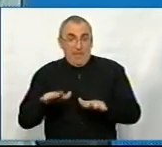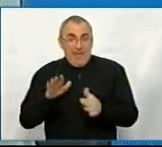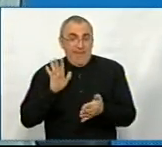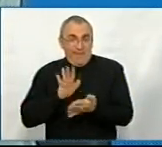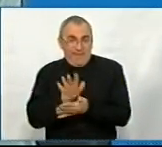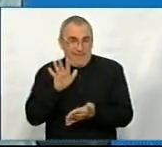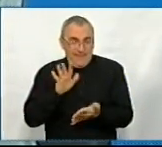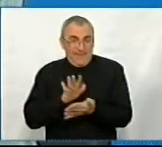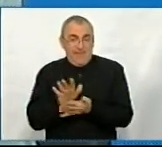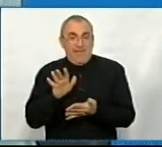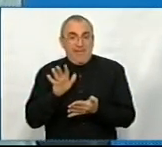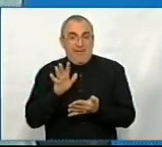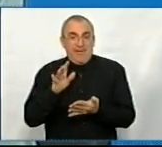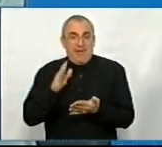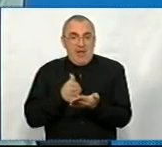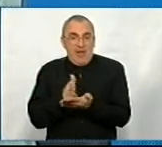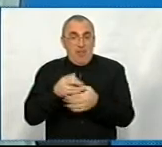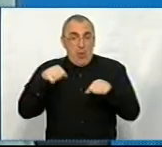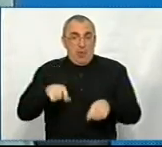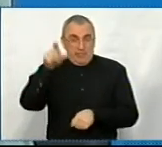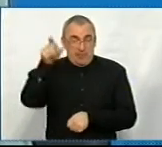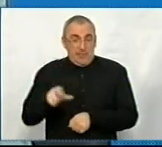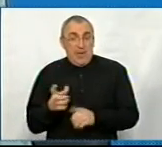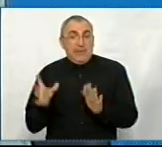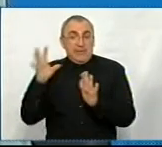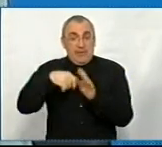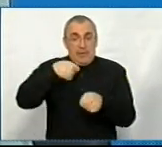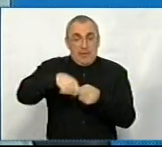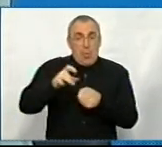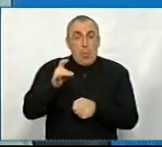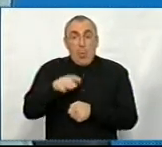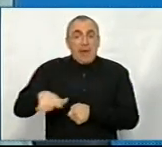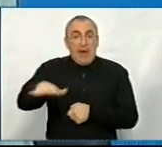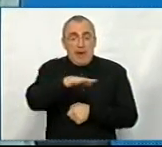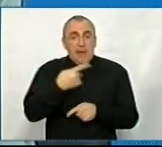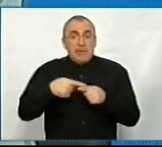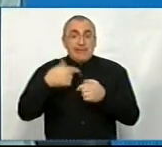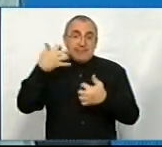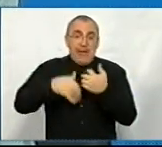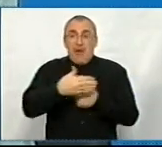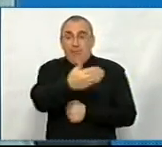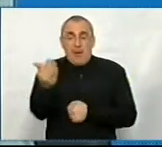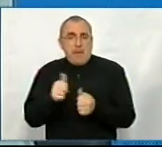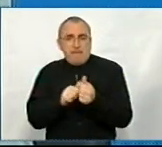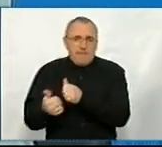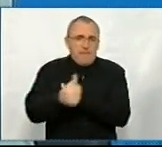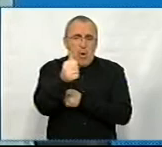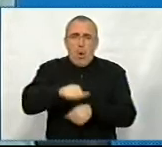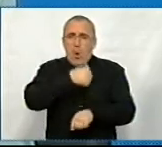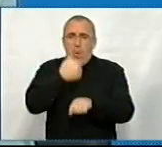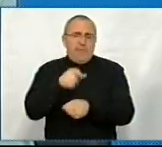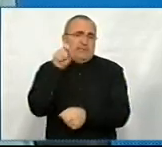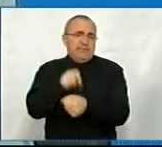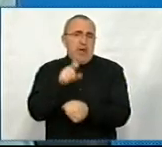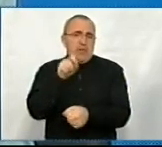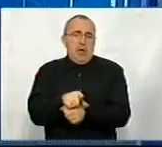видань з нагоди 100 днів на посаді ви зазначили, що залучення інвестицій у регіон – це серед ваших пріоритетів і головних задач.